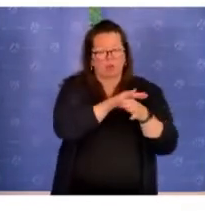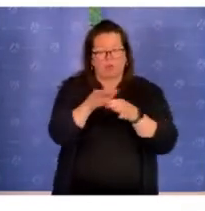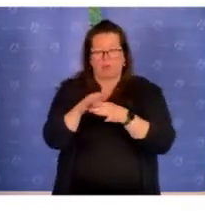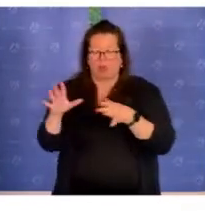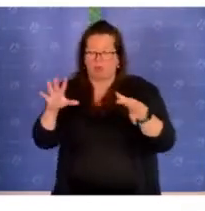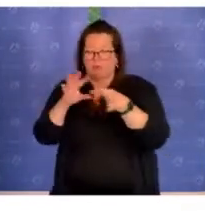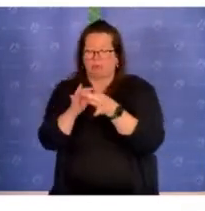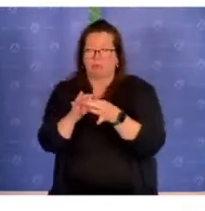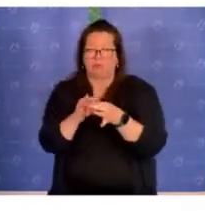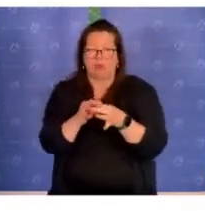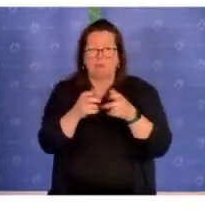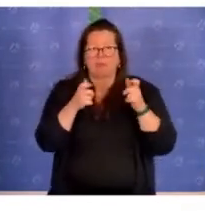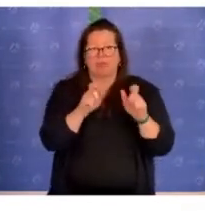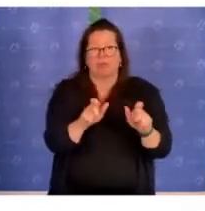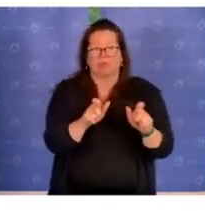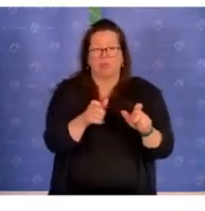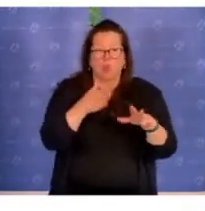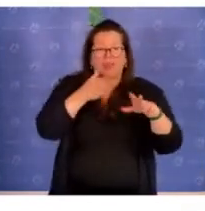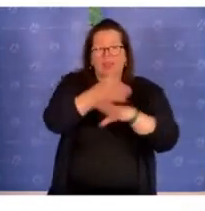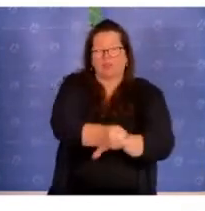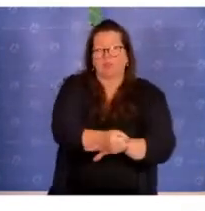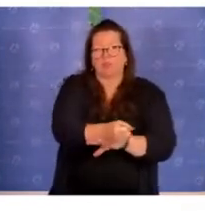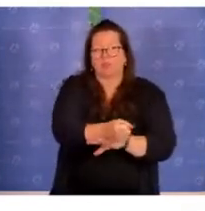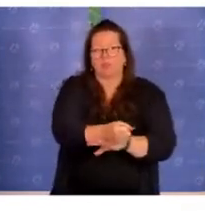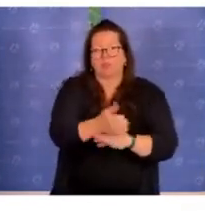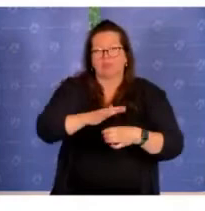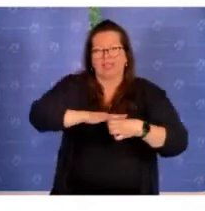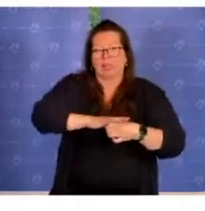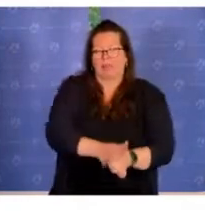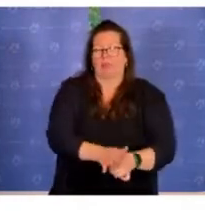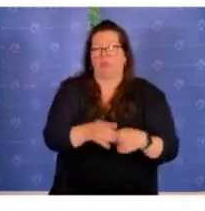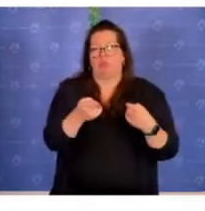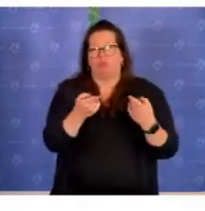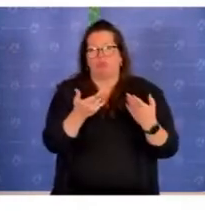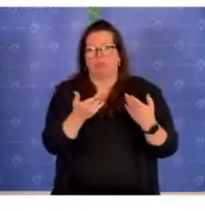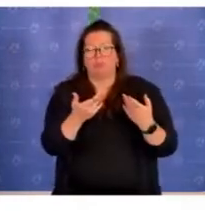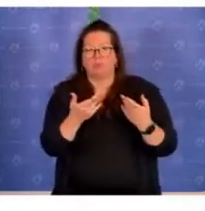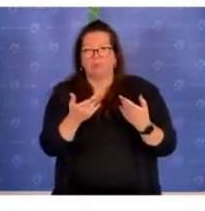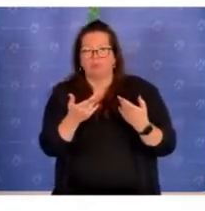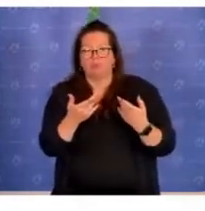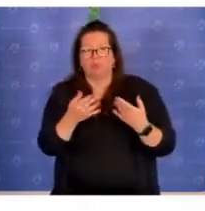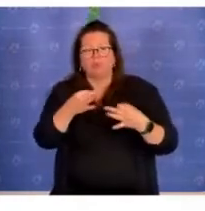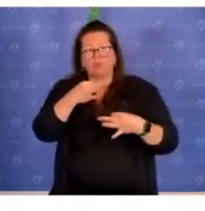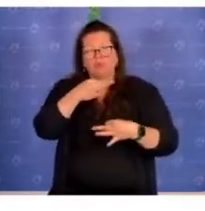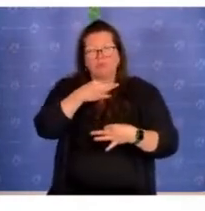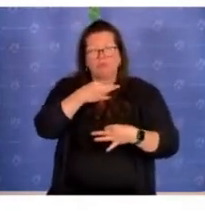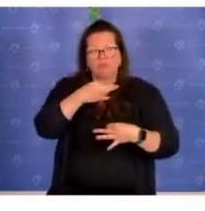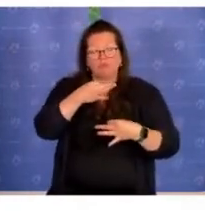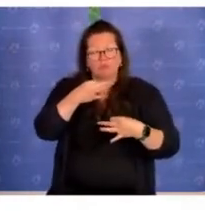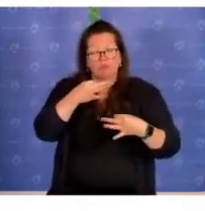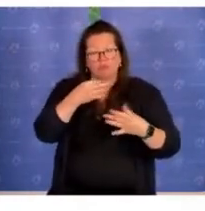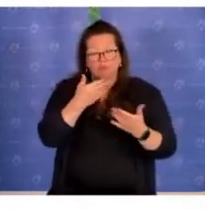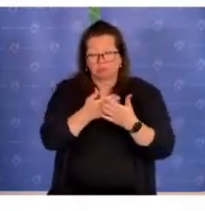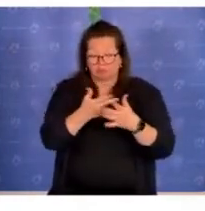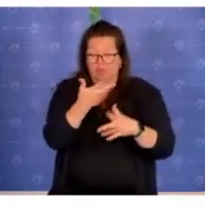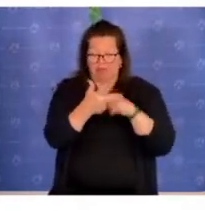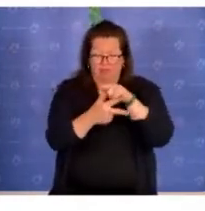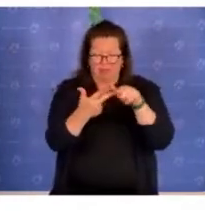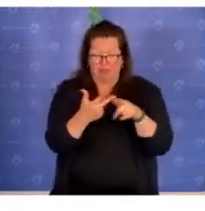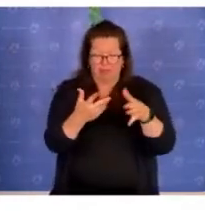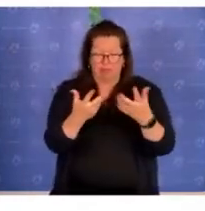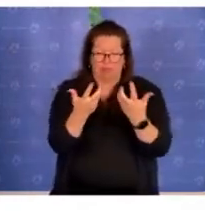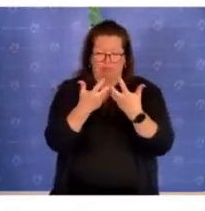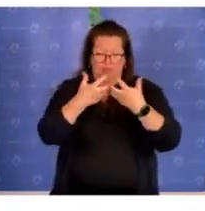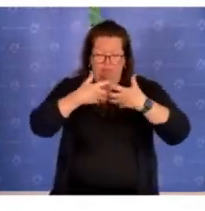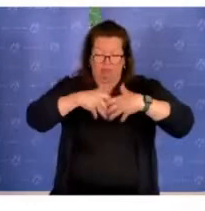Verbindung von Prävention, Intervention und Repression. Aus meiner Sicht ist es absolut unverzichtbar, diese Dinge miteinander zu verzahnen.